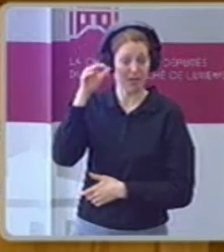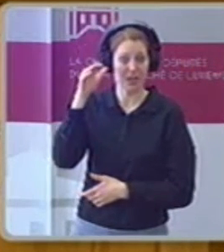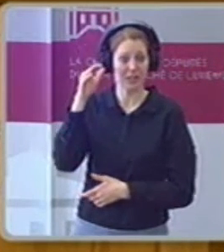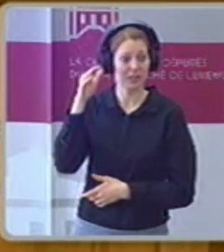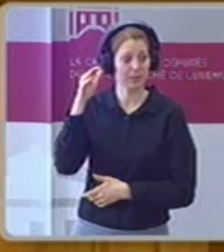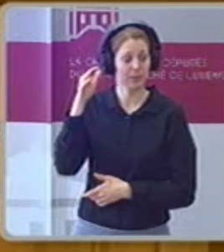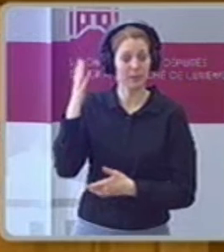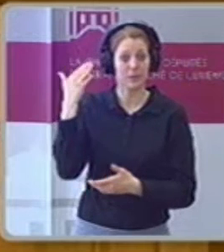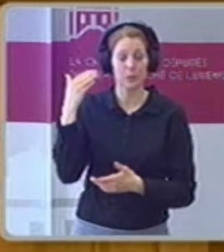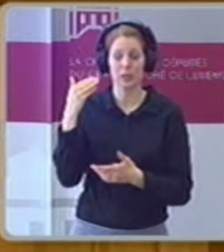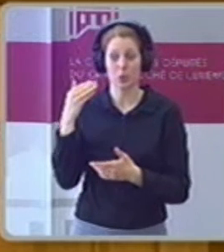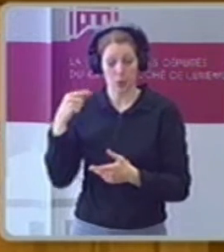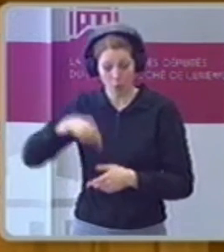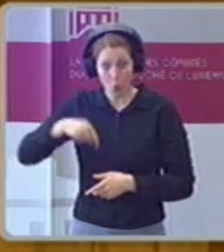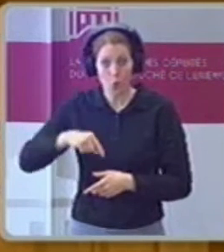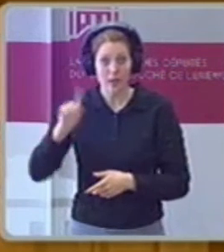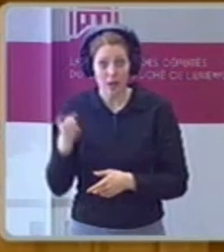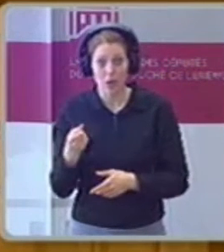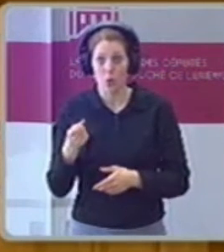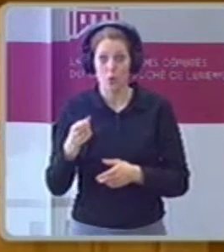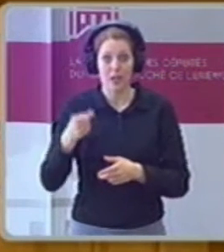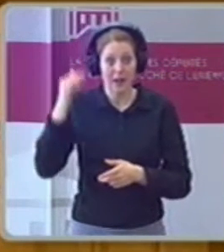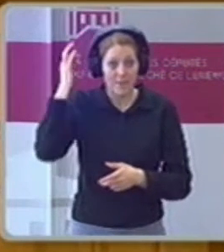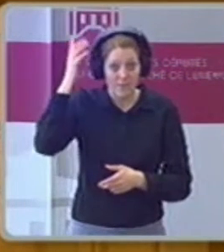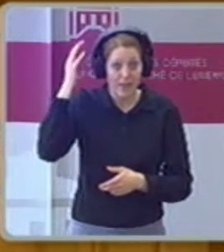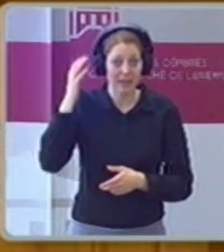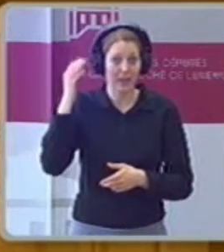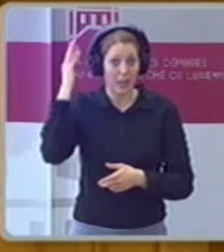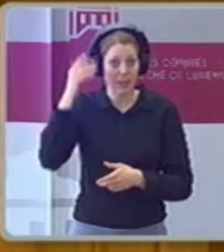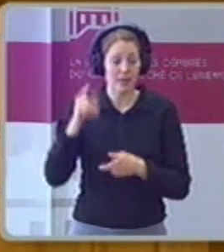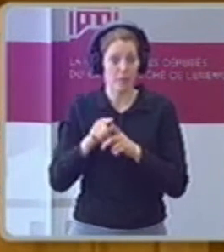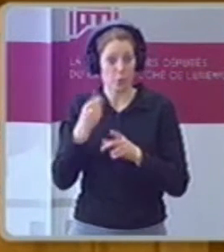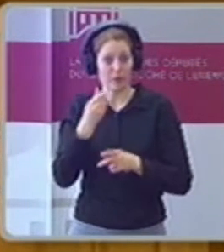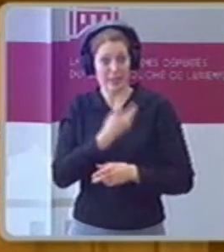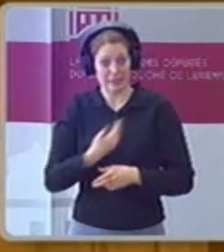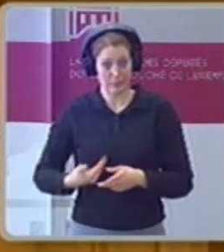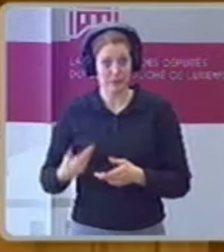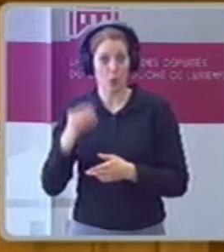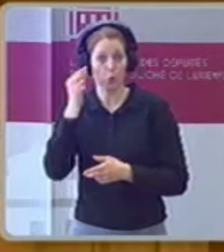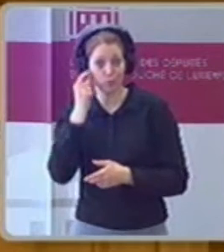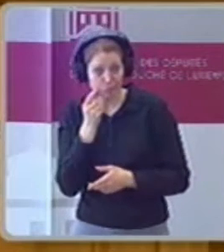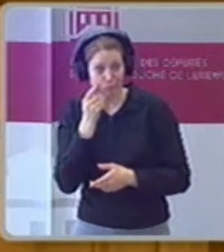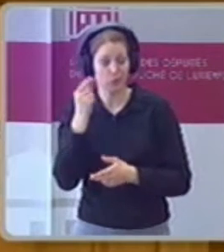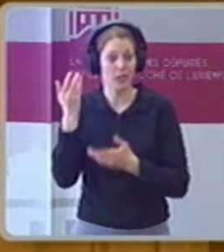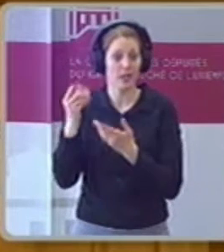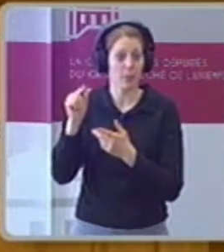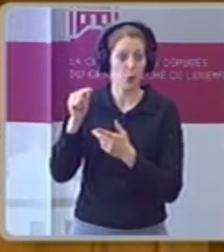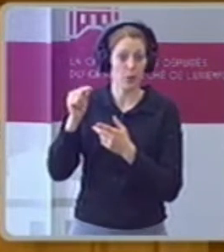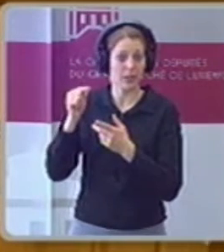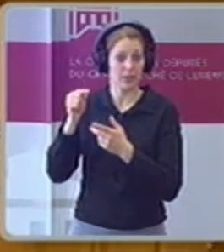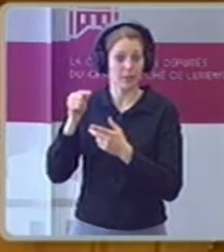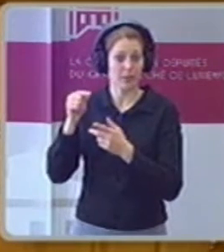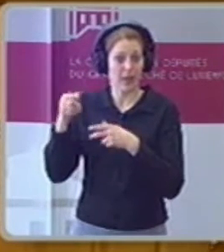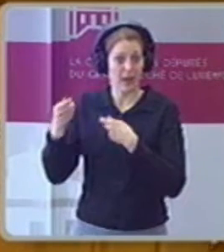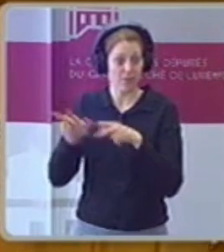genauso wichtig als in der Woche. Warten Sie nicht so oder wollen Sie so. Zum Beispiel,